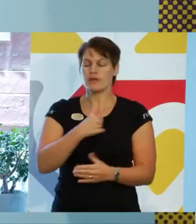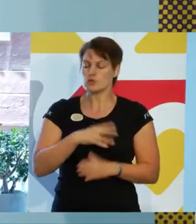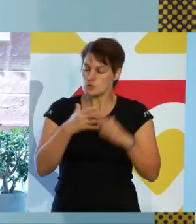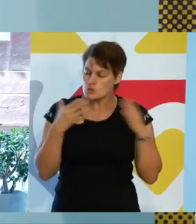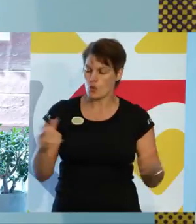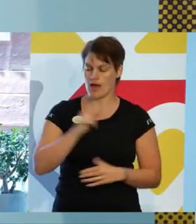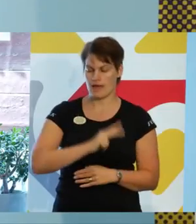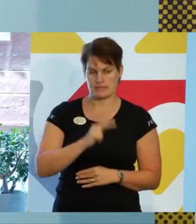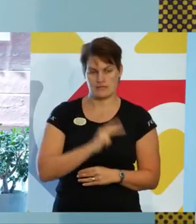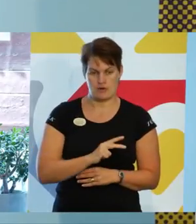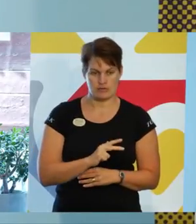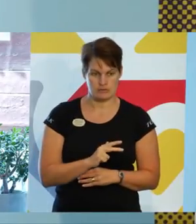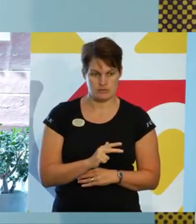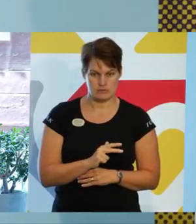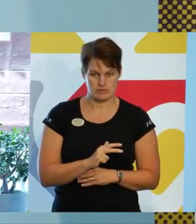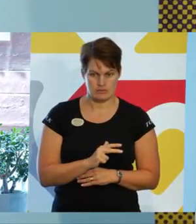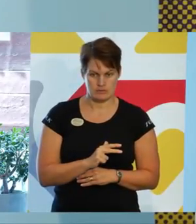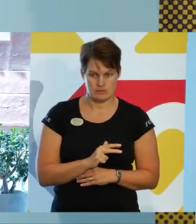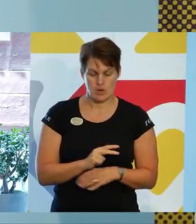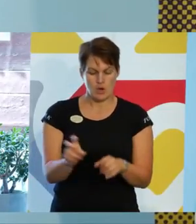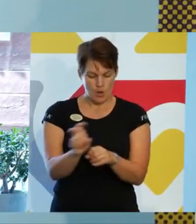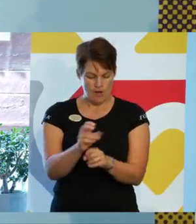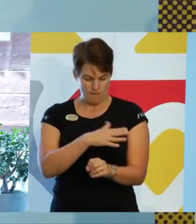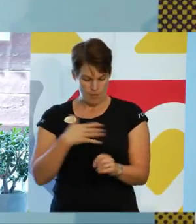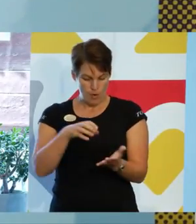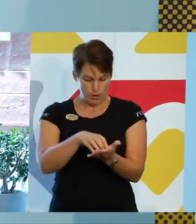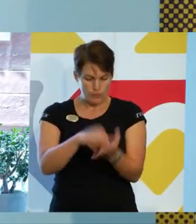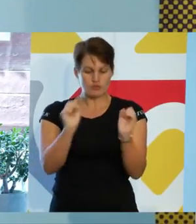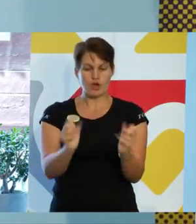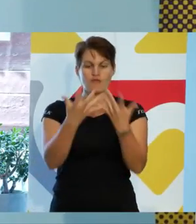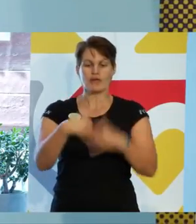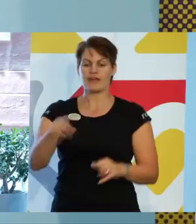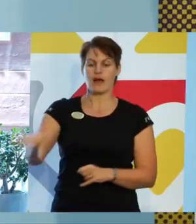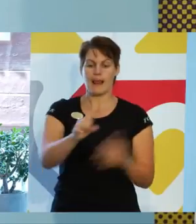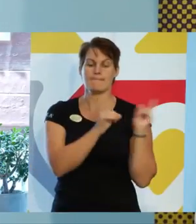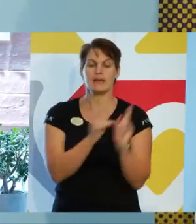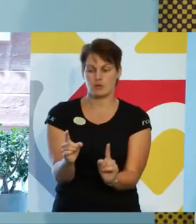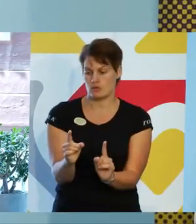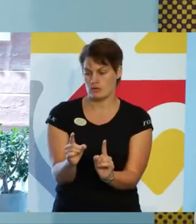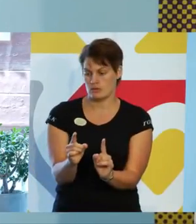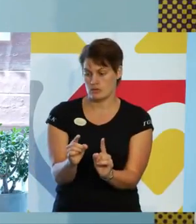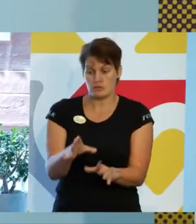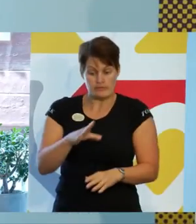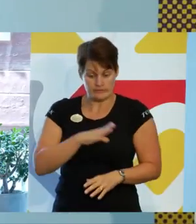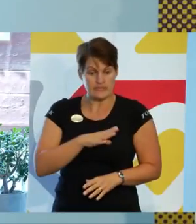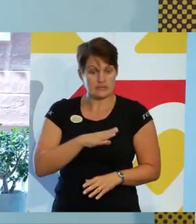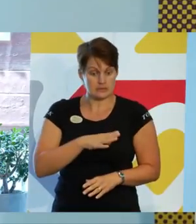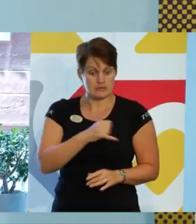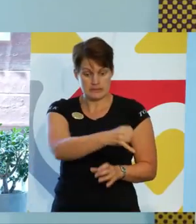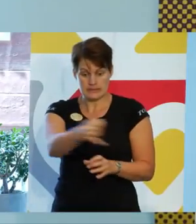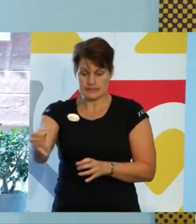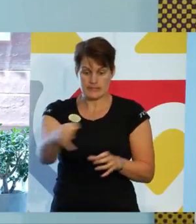ansvar att se till att våra kommuner fungerar för alla människor som befinner sig inom vårt